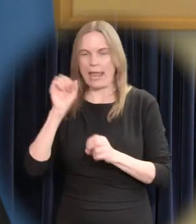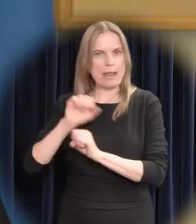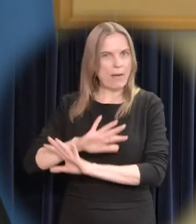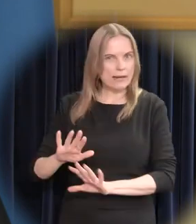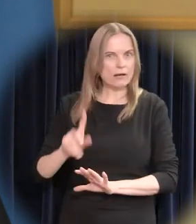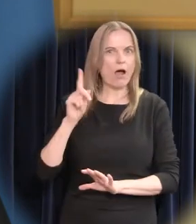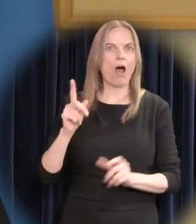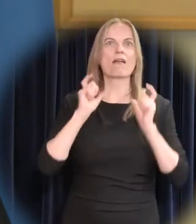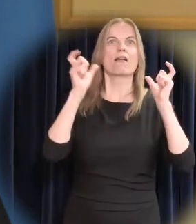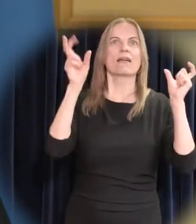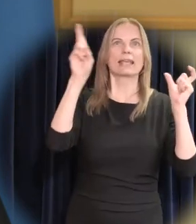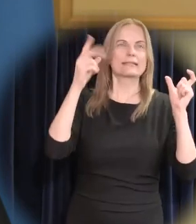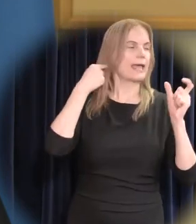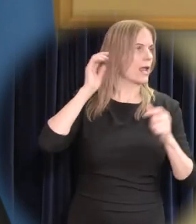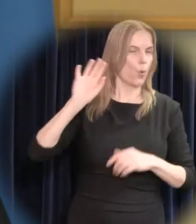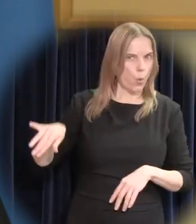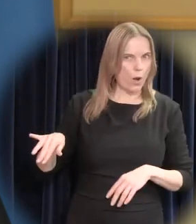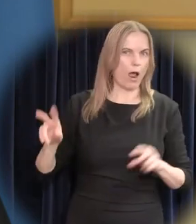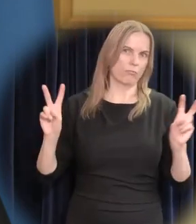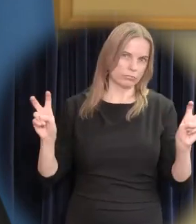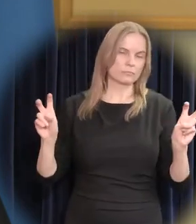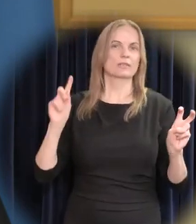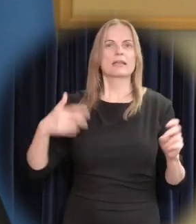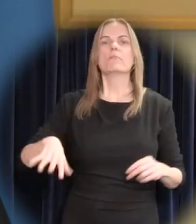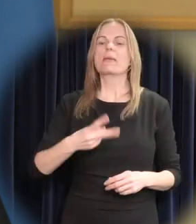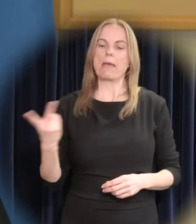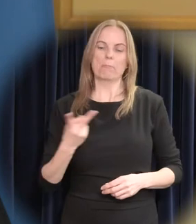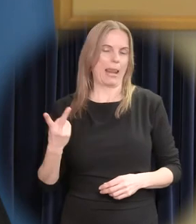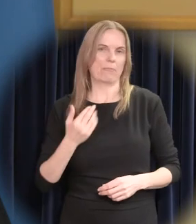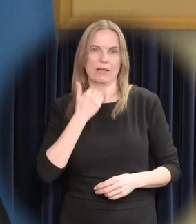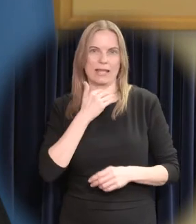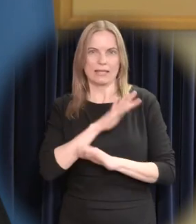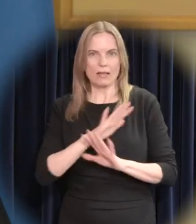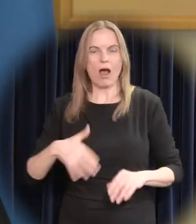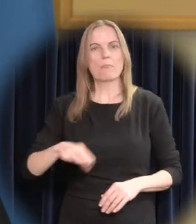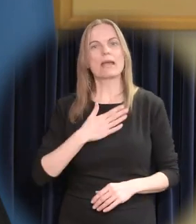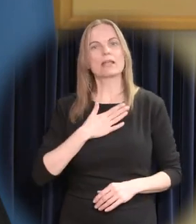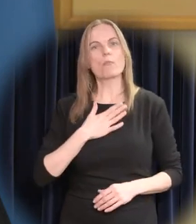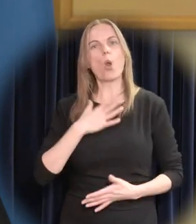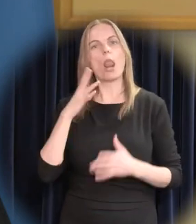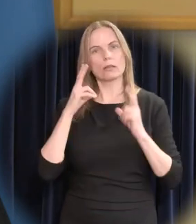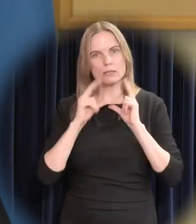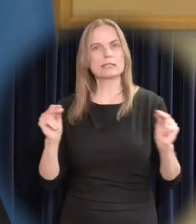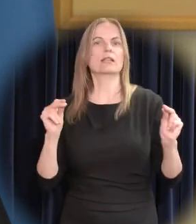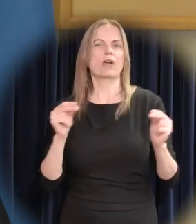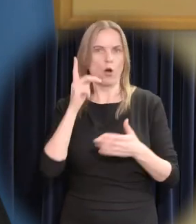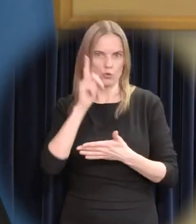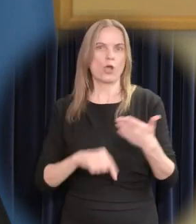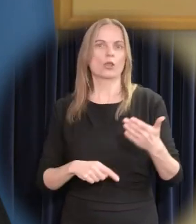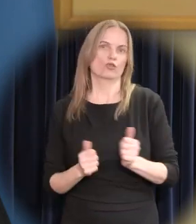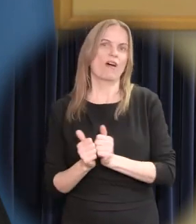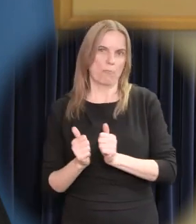hääletud, aga me ei taha ka olla rauskajad. Tahame olla uuendusmeelsed, tõsiselt võetavad, usaldusväärsed partnerid.